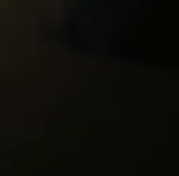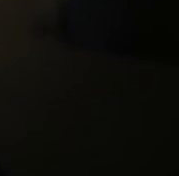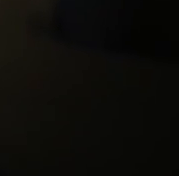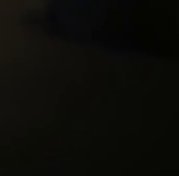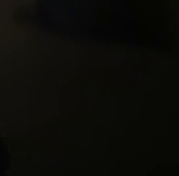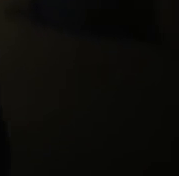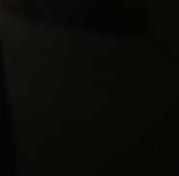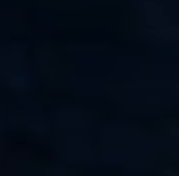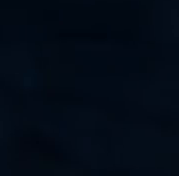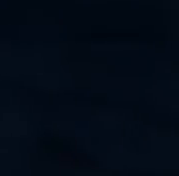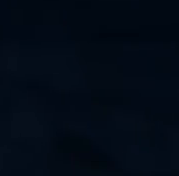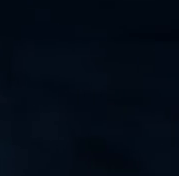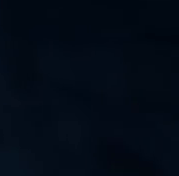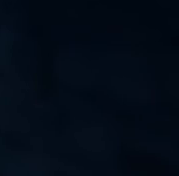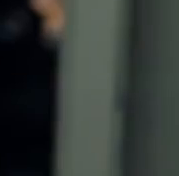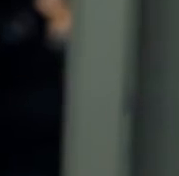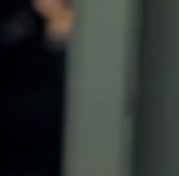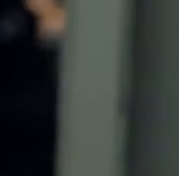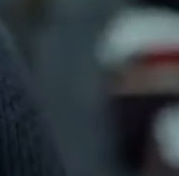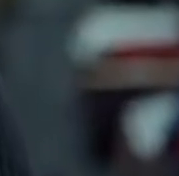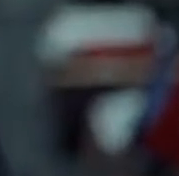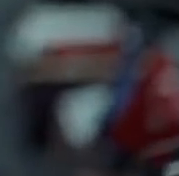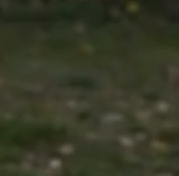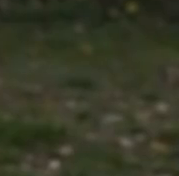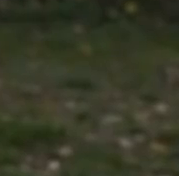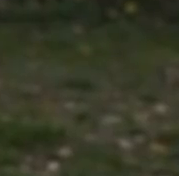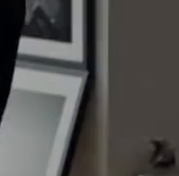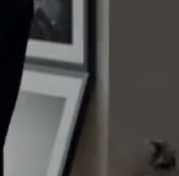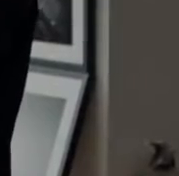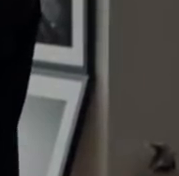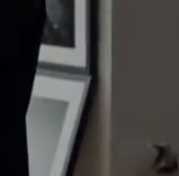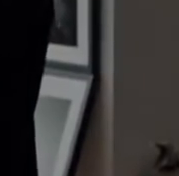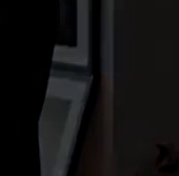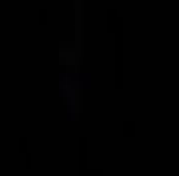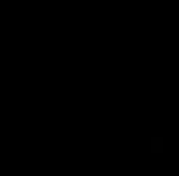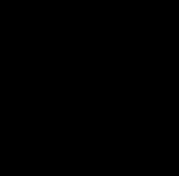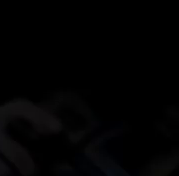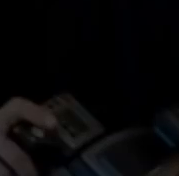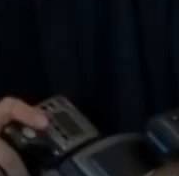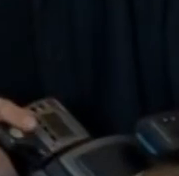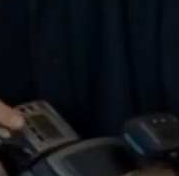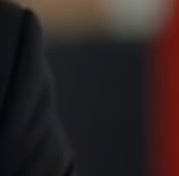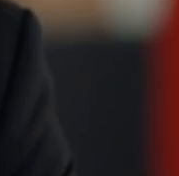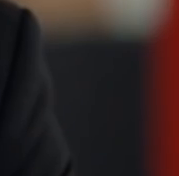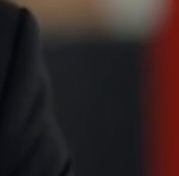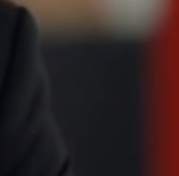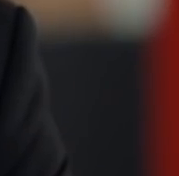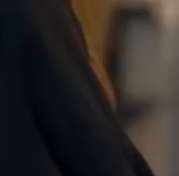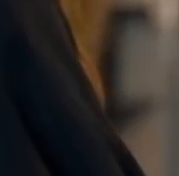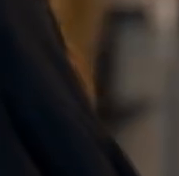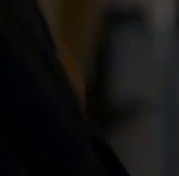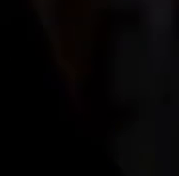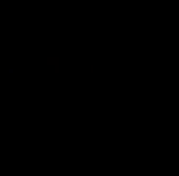Kızımızda bazı fotoğraflar var. O fotoğraflar bana değil de polise giderse kızımız ölür. Kızımın da benim de ailemin de hayatı sana